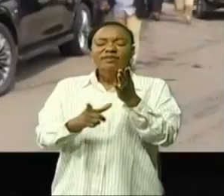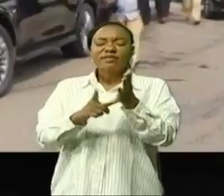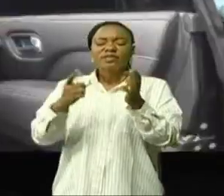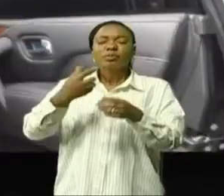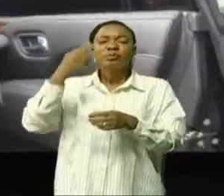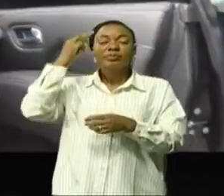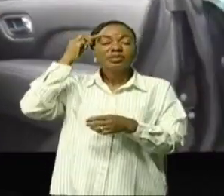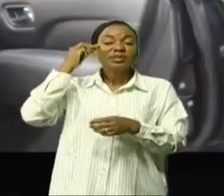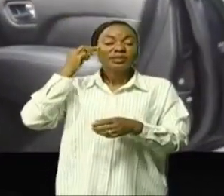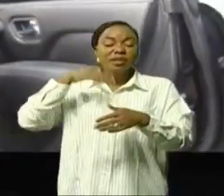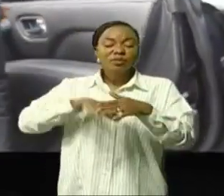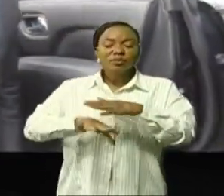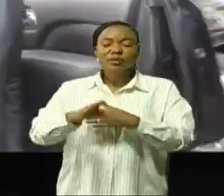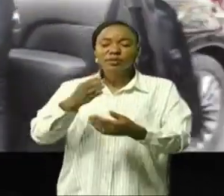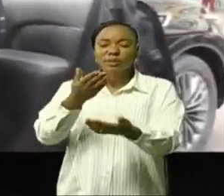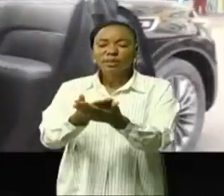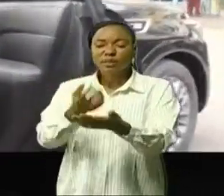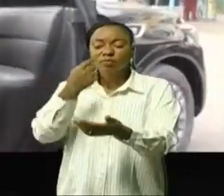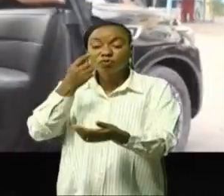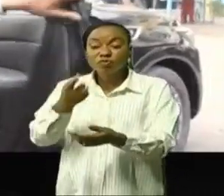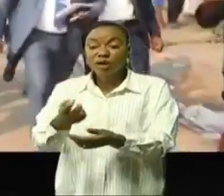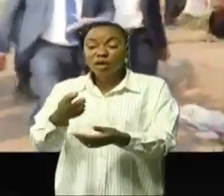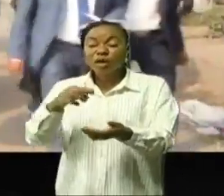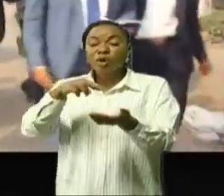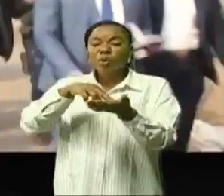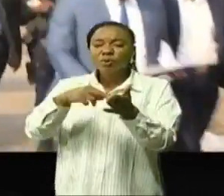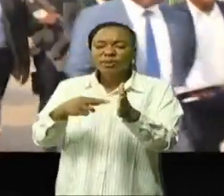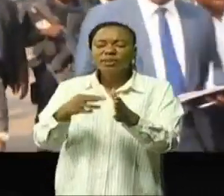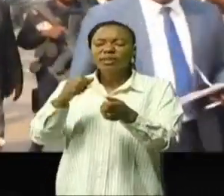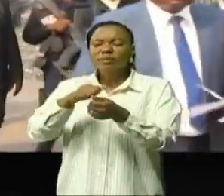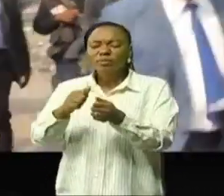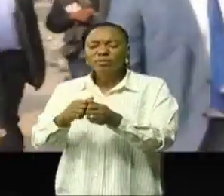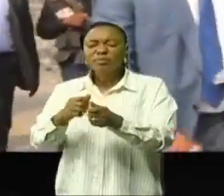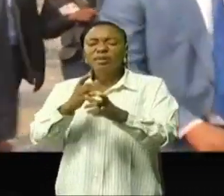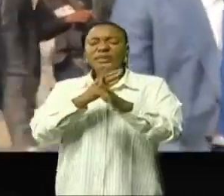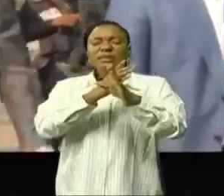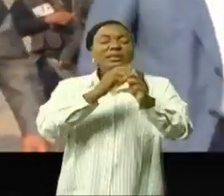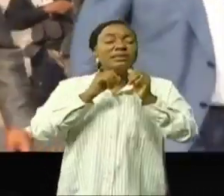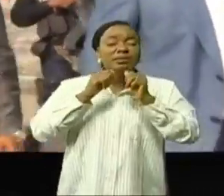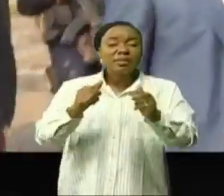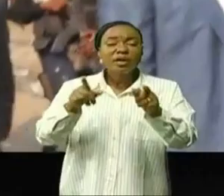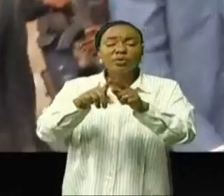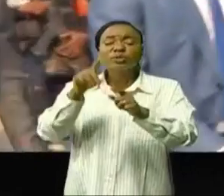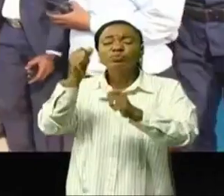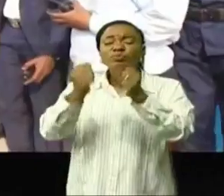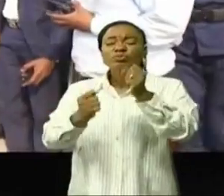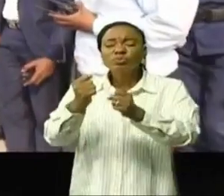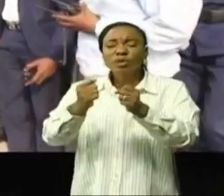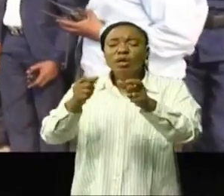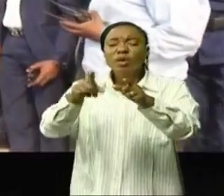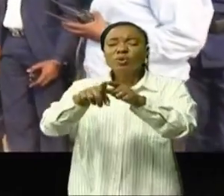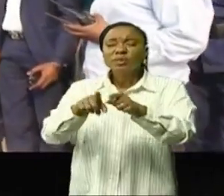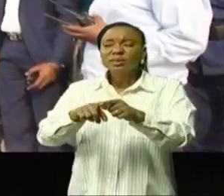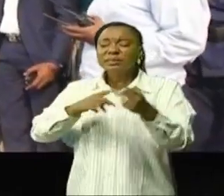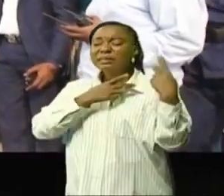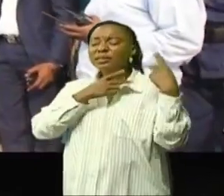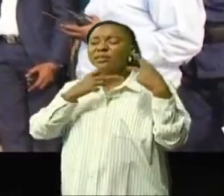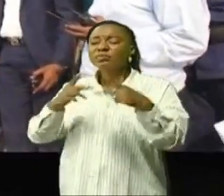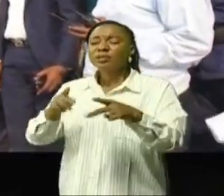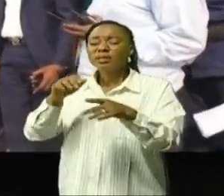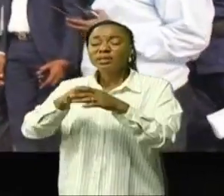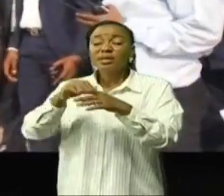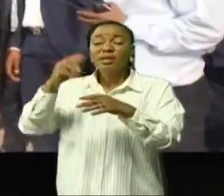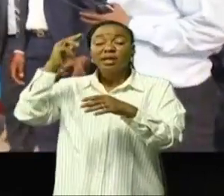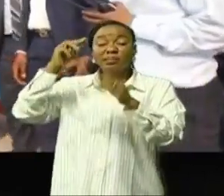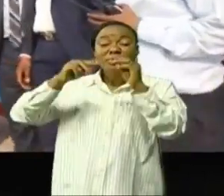et Sécurité pour assurer la population sur leur sécurité et leur bien veut qu'il caresse depuis qu'il est à la tête de ce ministère.